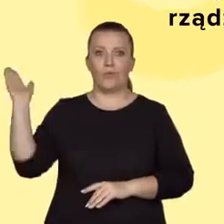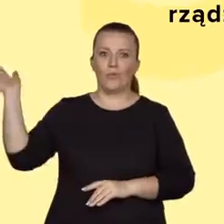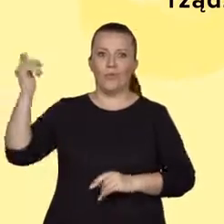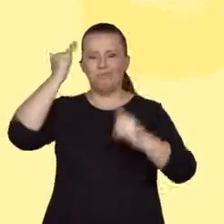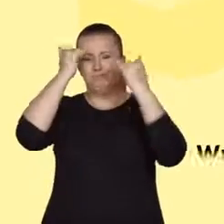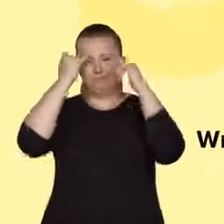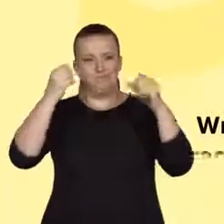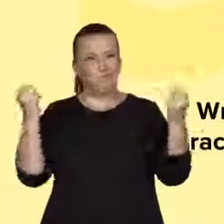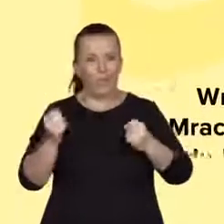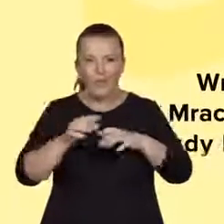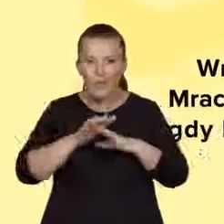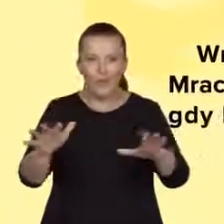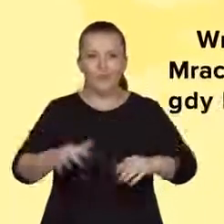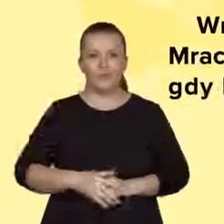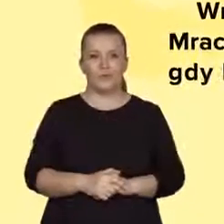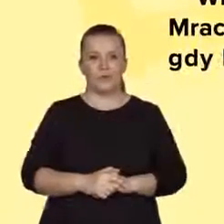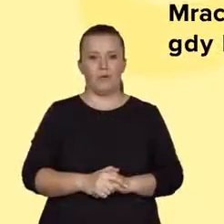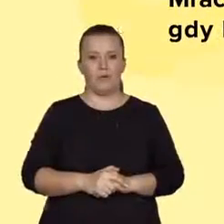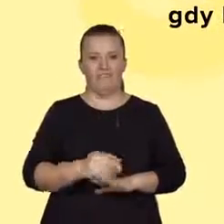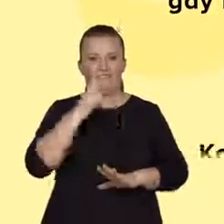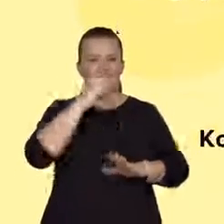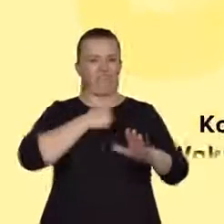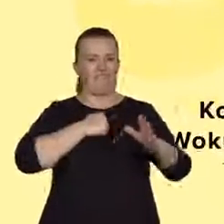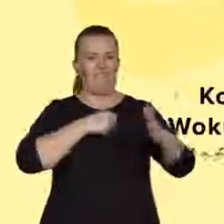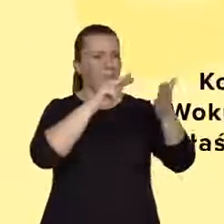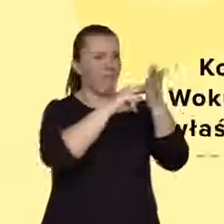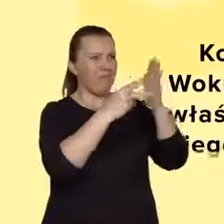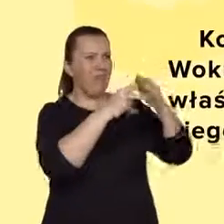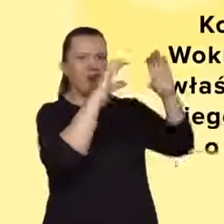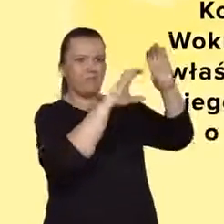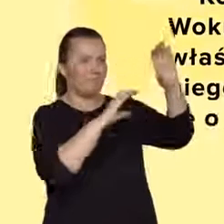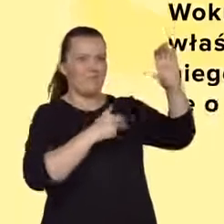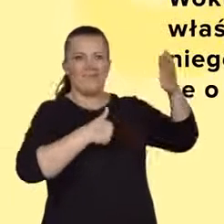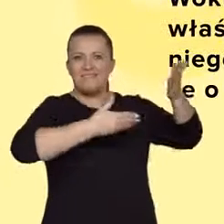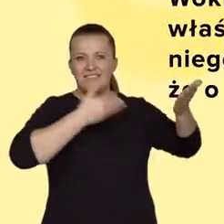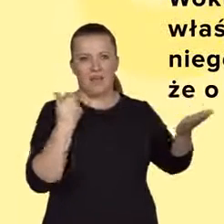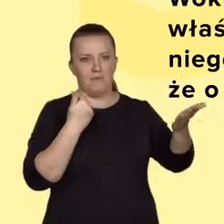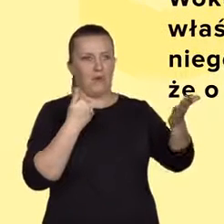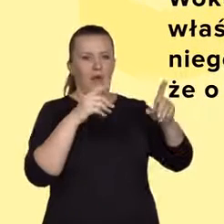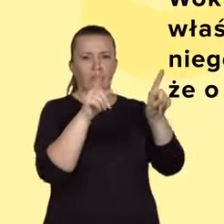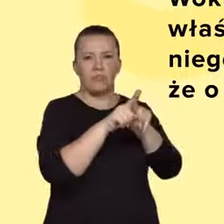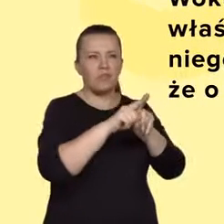zamysłu kompozycyjnego, przeskakiwanie między wątkami oraz brak czytelnej zasady wyodrębnienia akapitów.